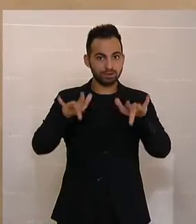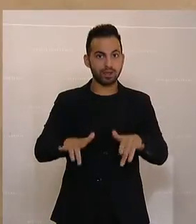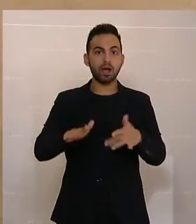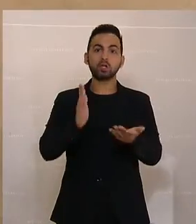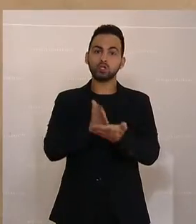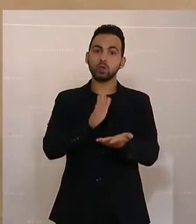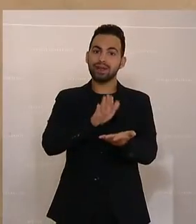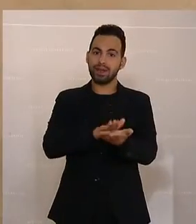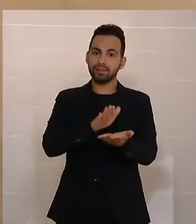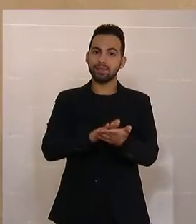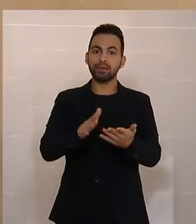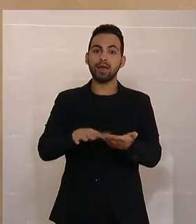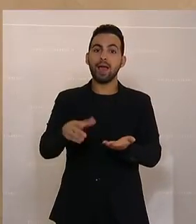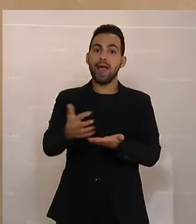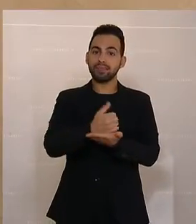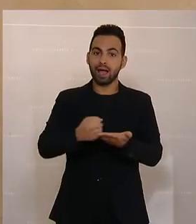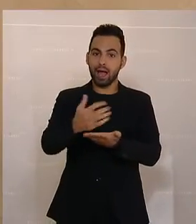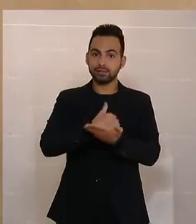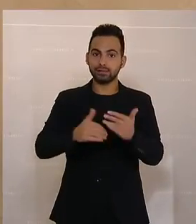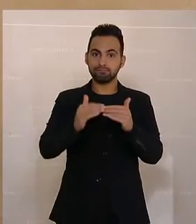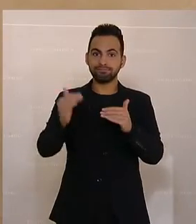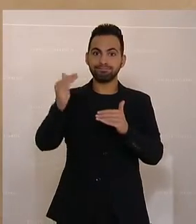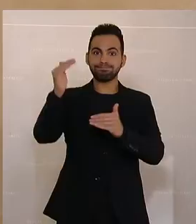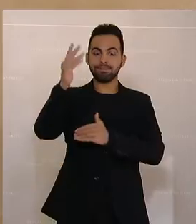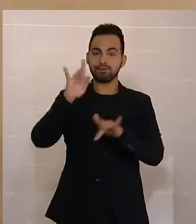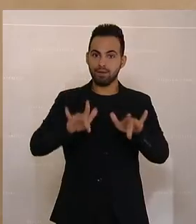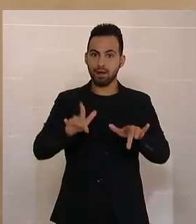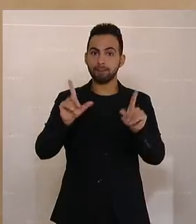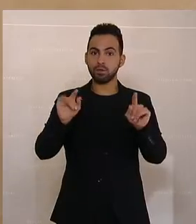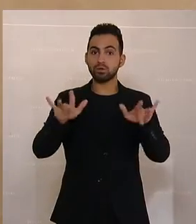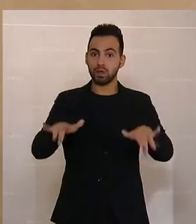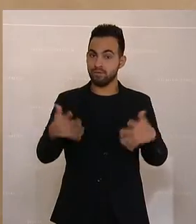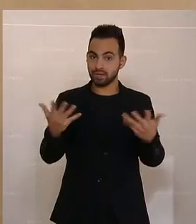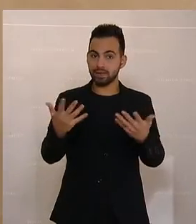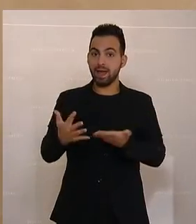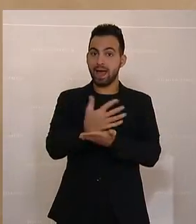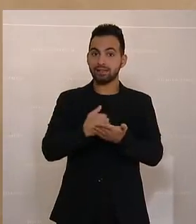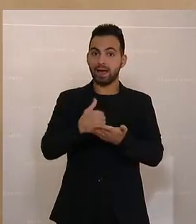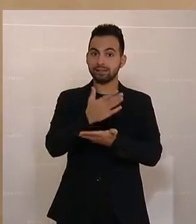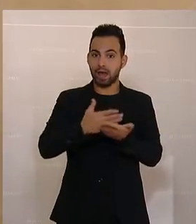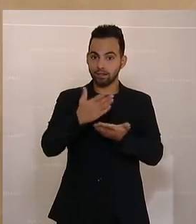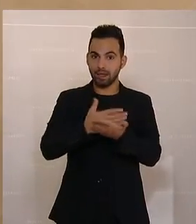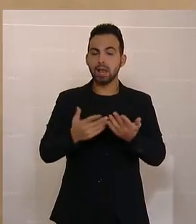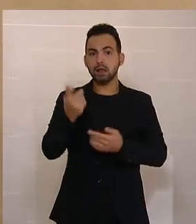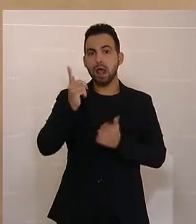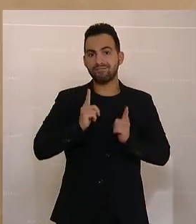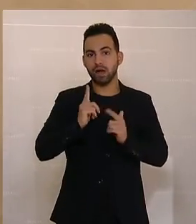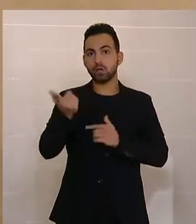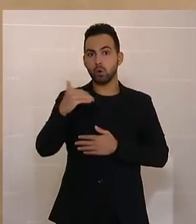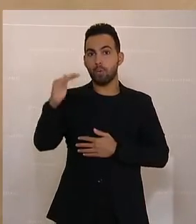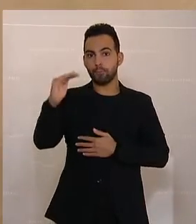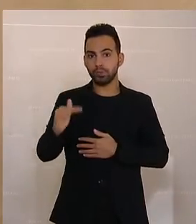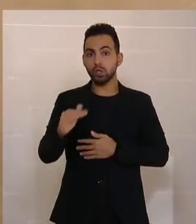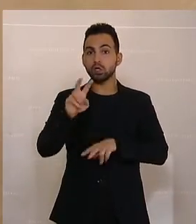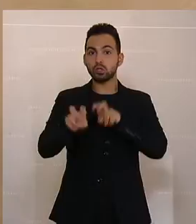Ertragsanteile steigen. Das heißt, während mit sinkenden Ertragsanteilen zu rechnen ist, sinkende